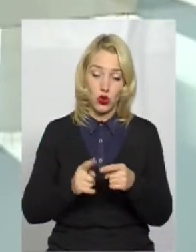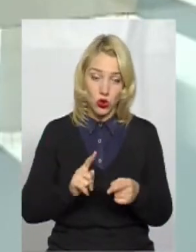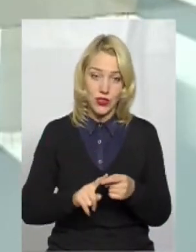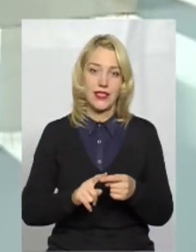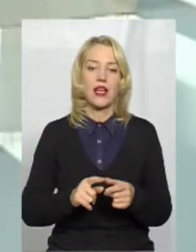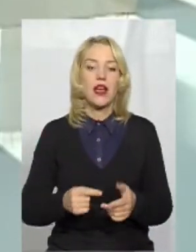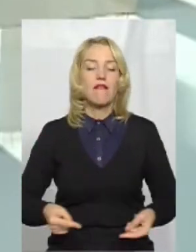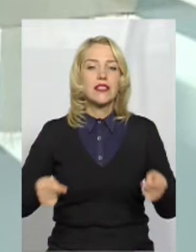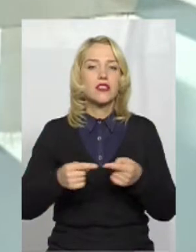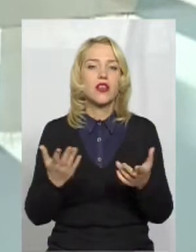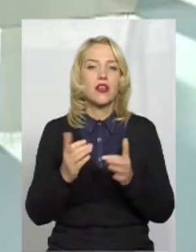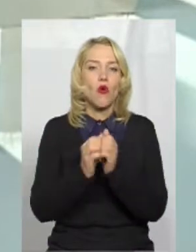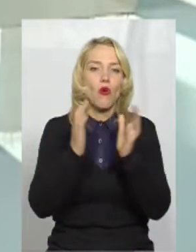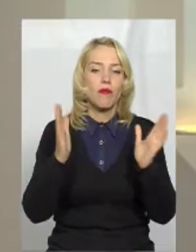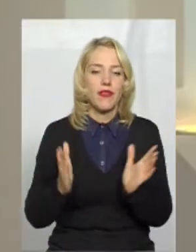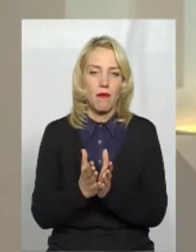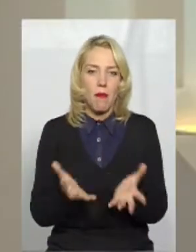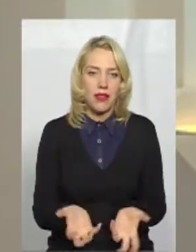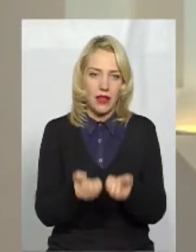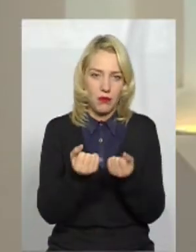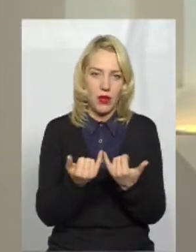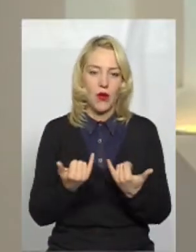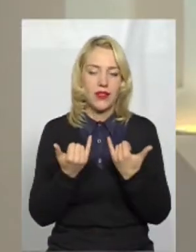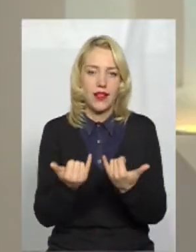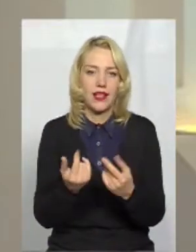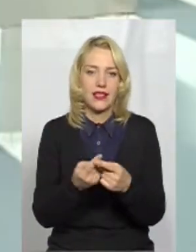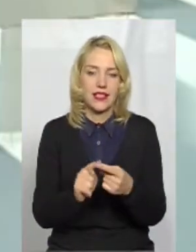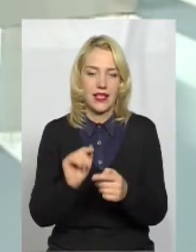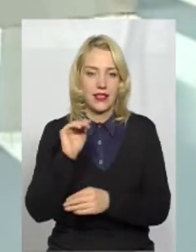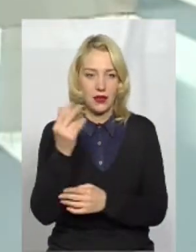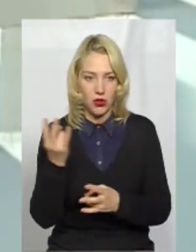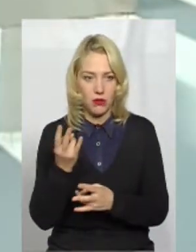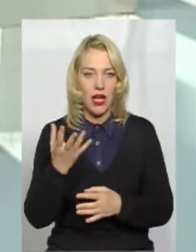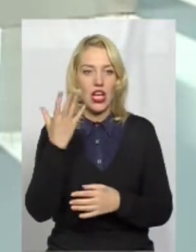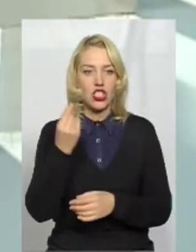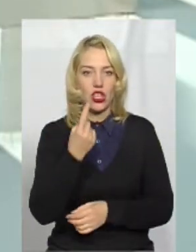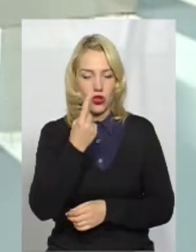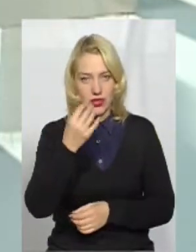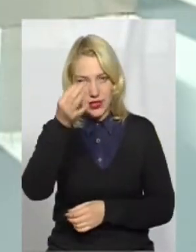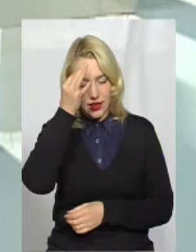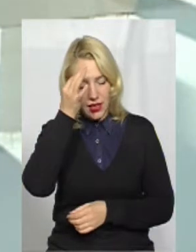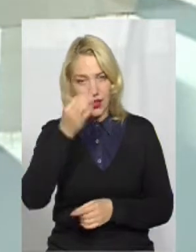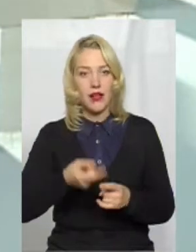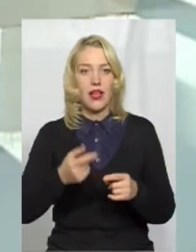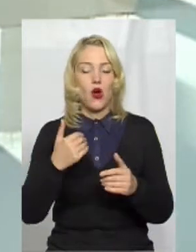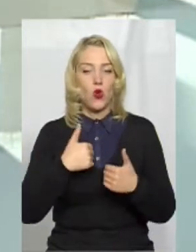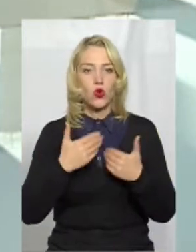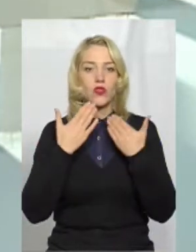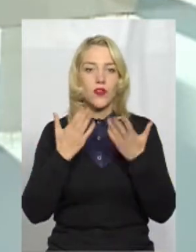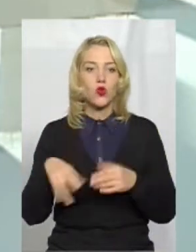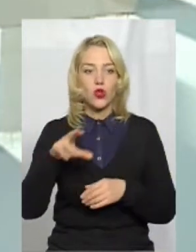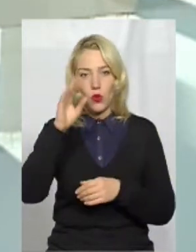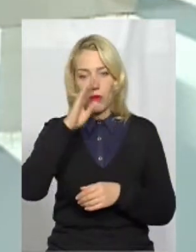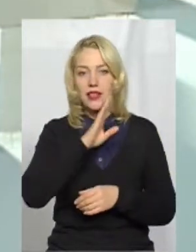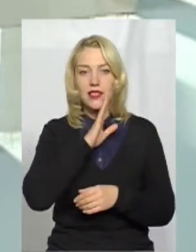'єм підтримки потрібні цій дитині. І дозвольте, ще згадала такий нюанс. Хочу звернутися до батьків.